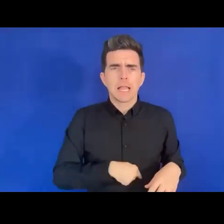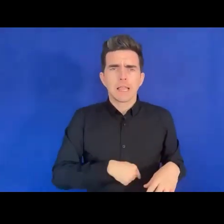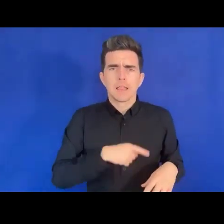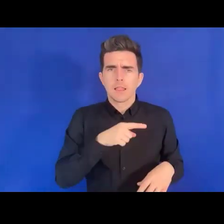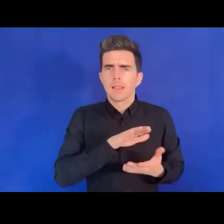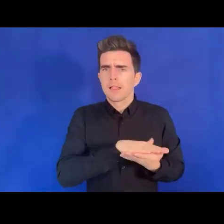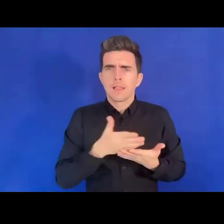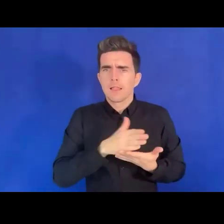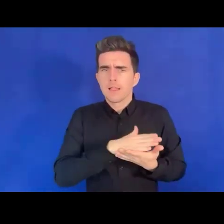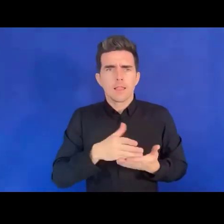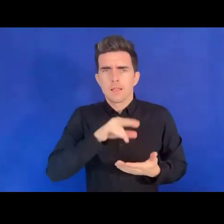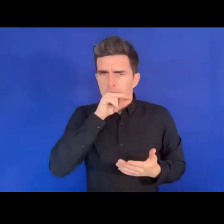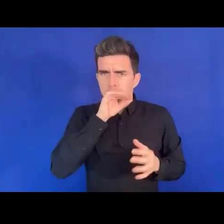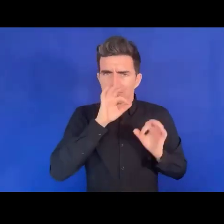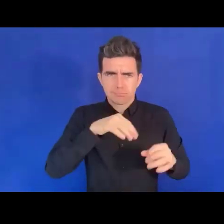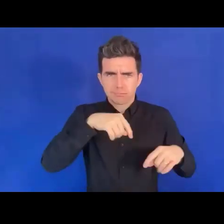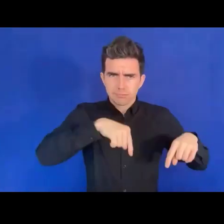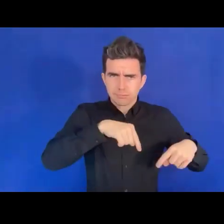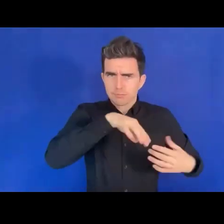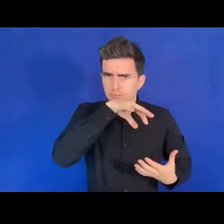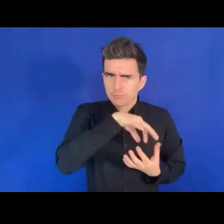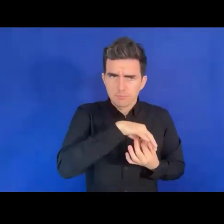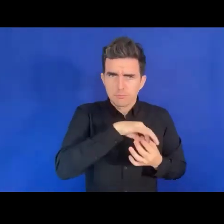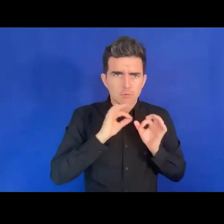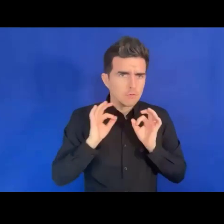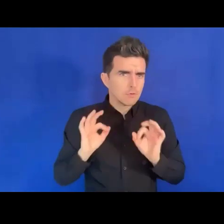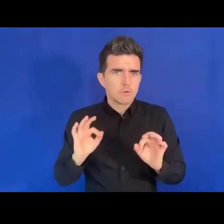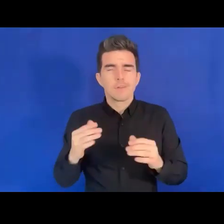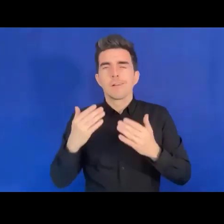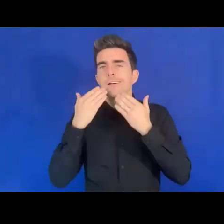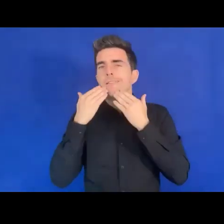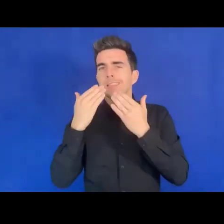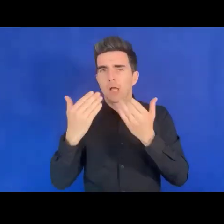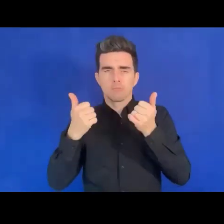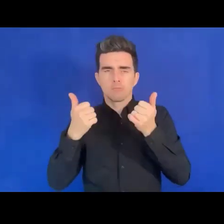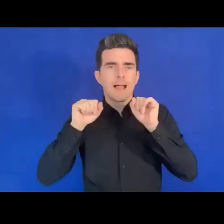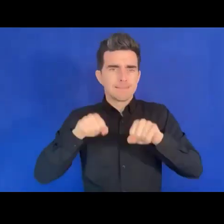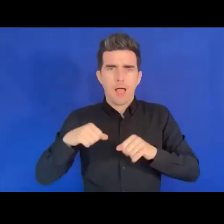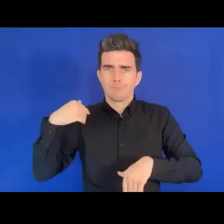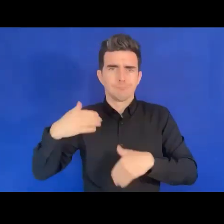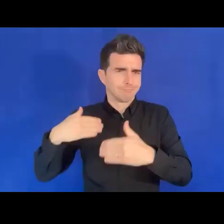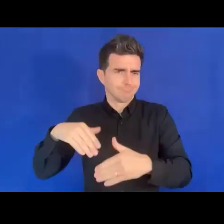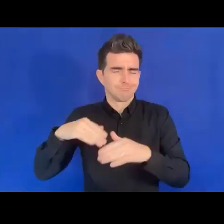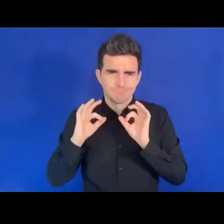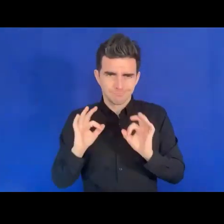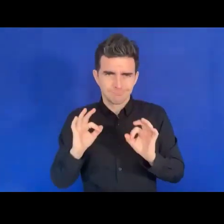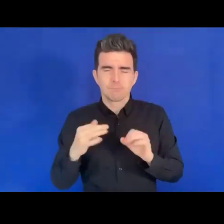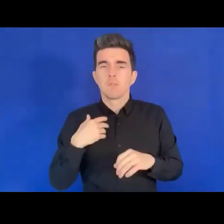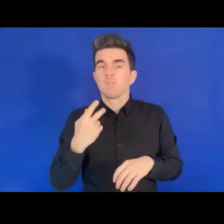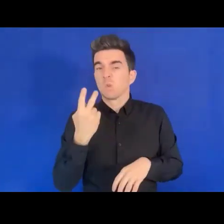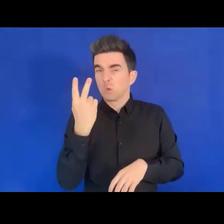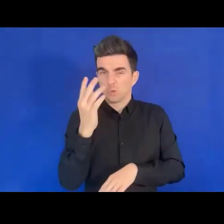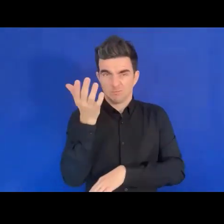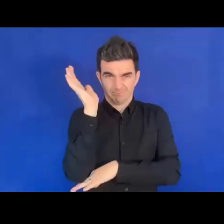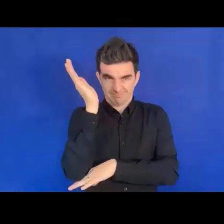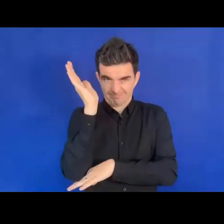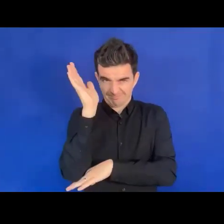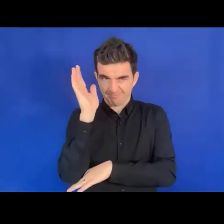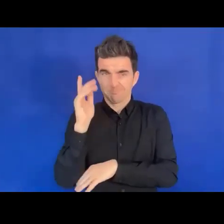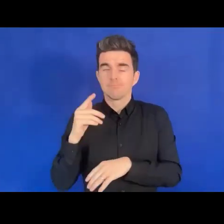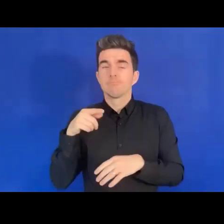présentations qui sont les études de cas de l'annexe de tableau de bord.